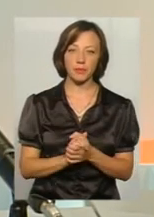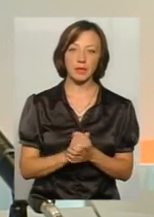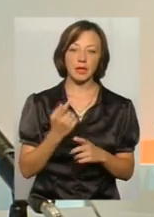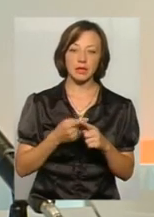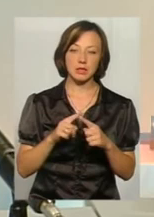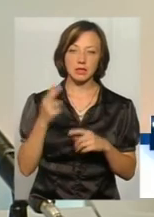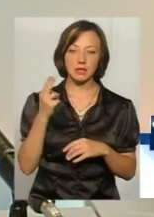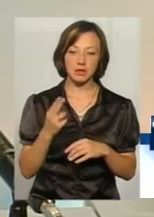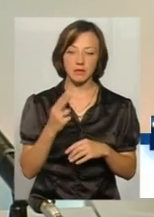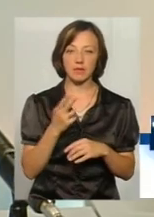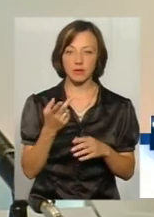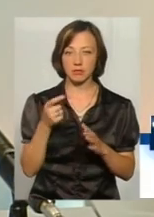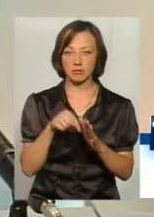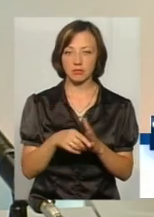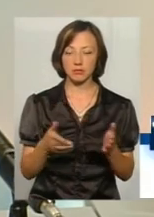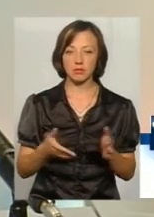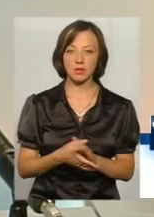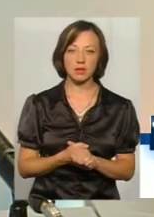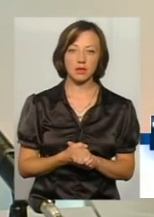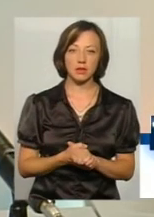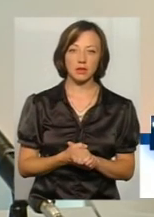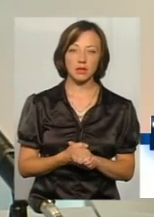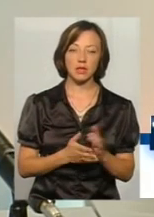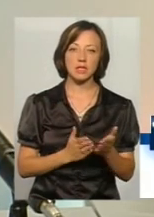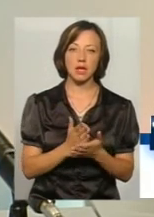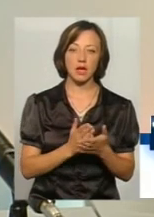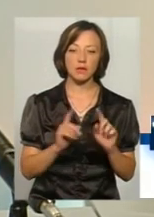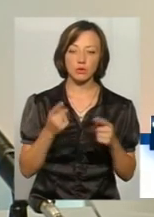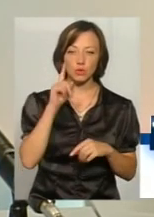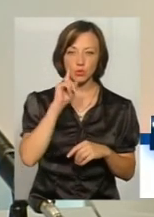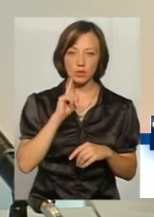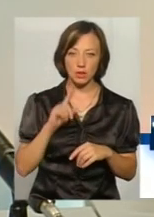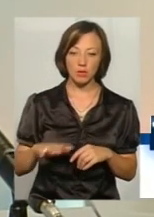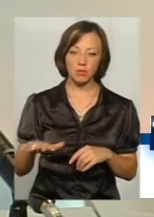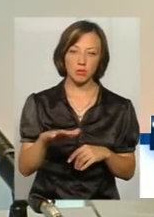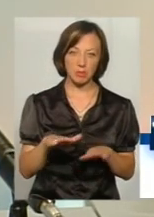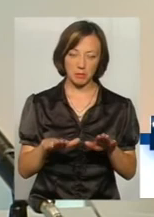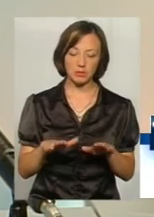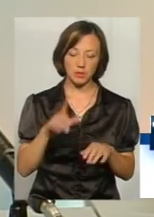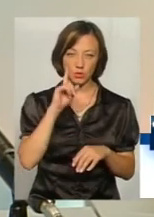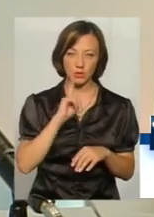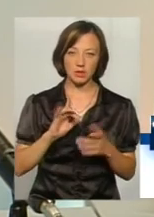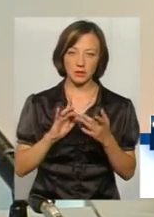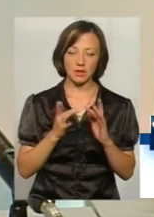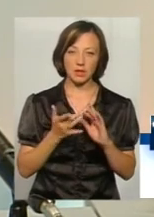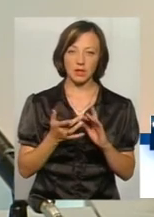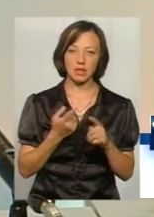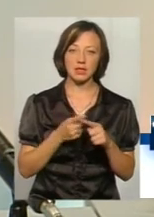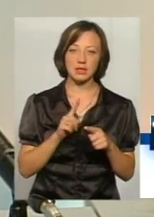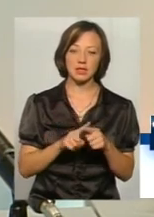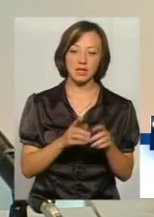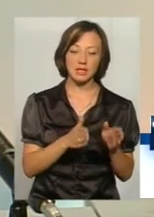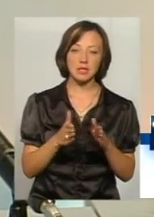цифри говорять самі за себе. Сервіс дуже зручний, площадка дуже зручна, крім того, що дана площадка